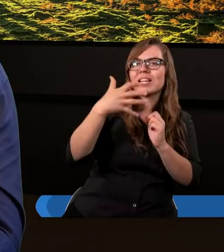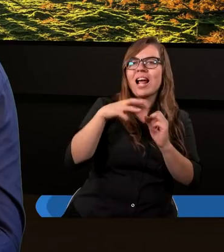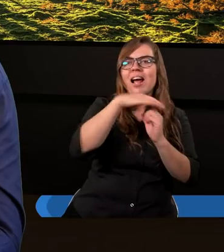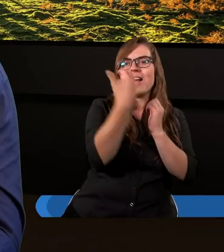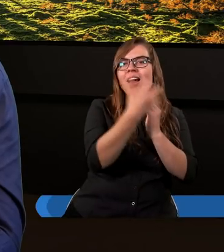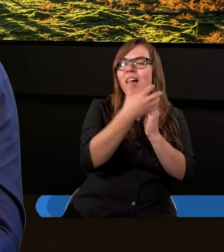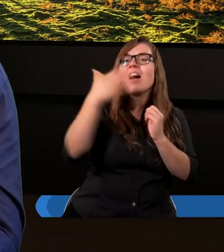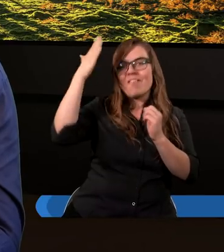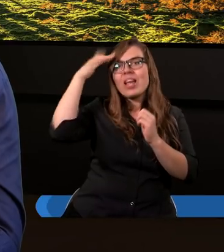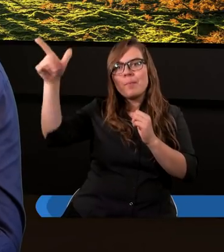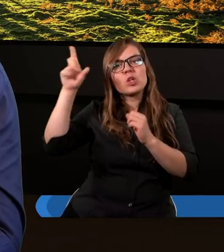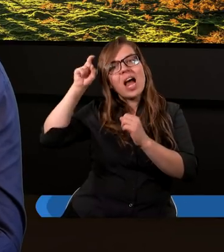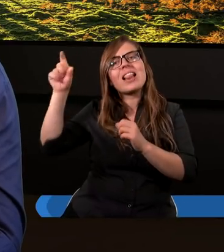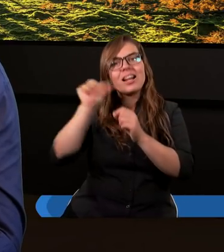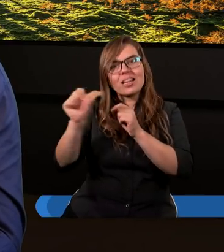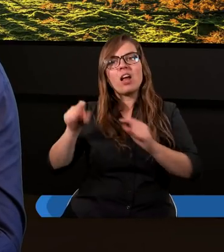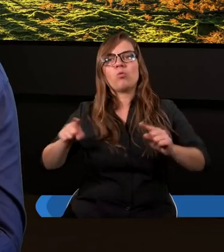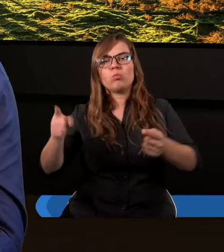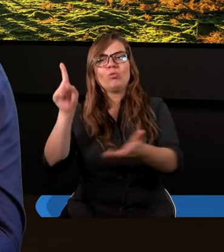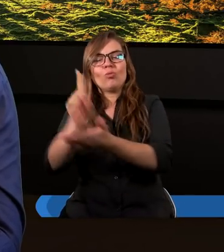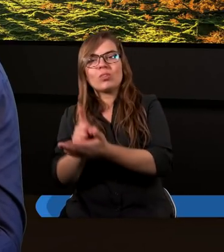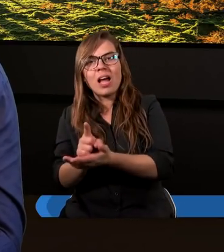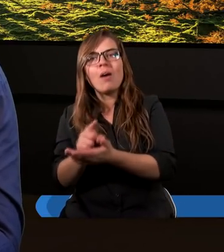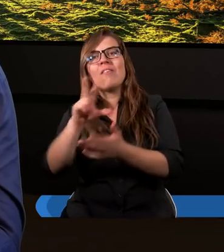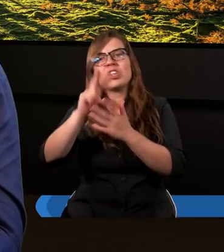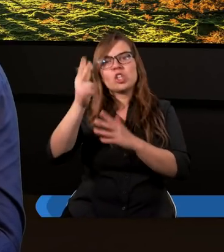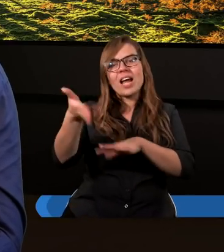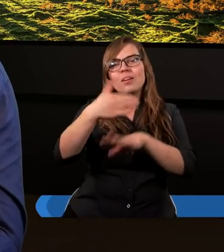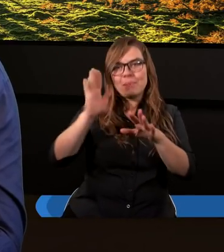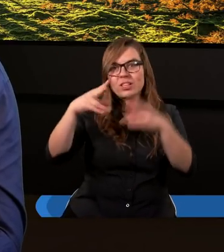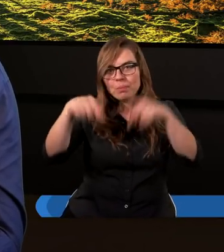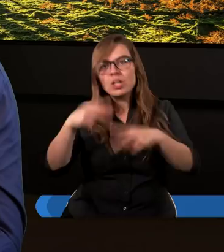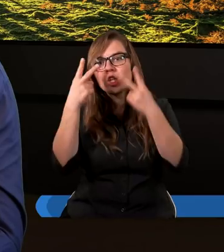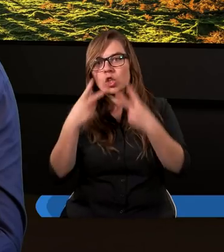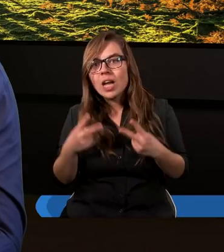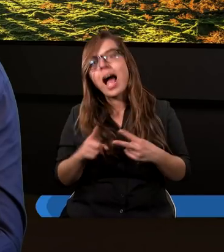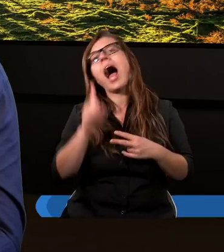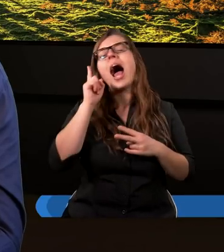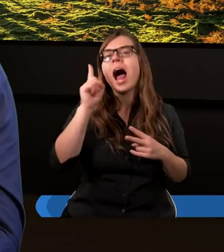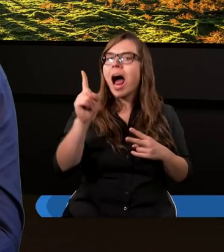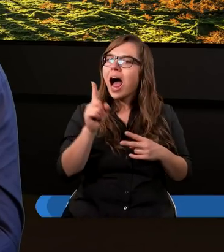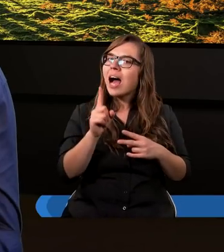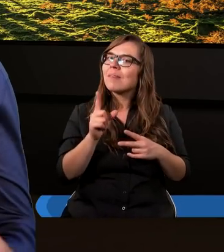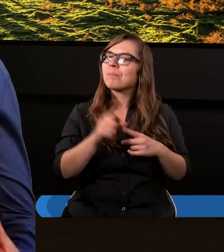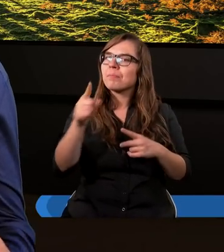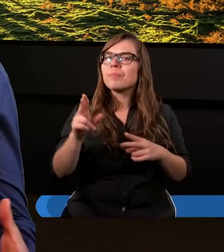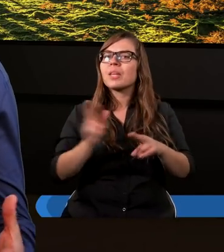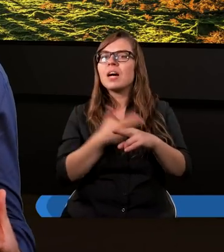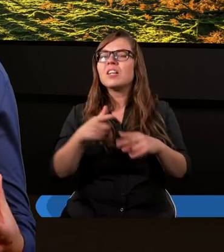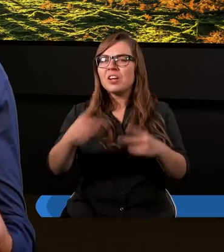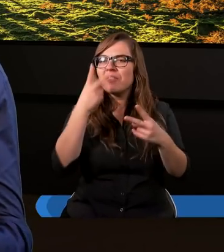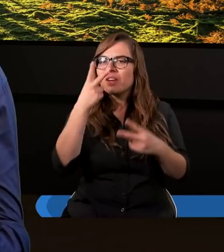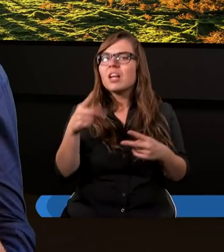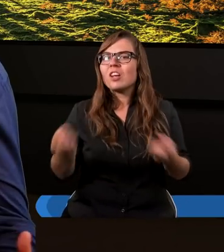doskonale udało. W trzecim rozdziale będziemy o tym jeszcze studiować. A kiedy osoby, czy też